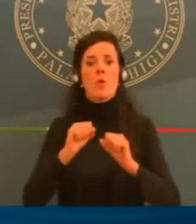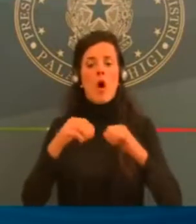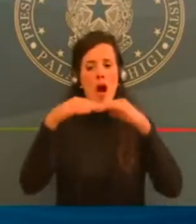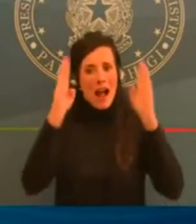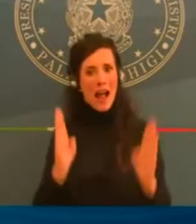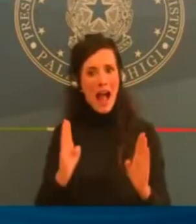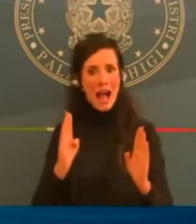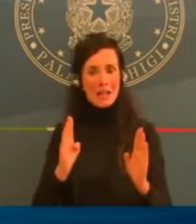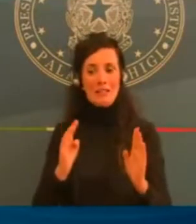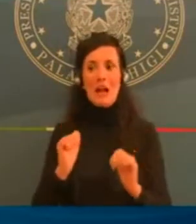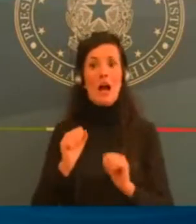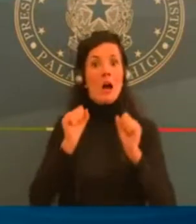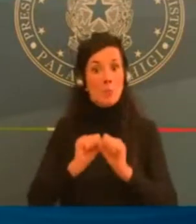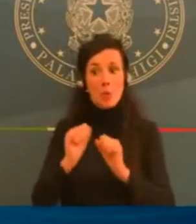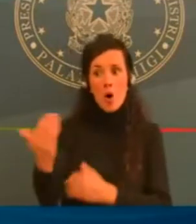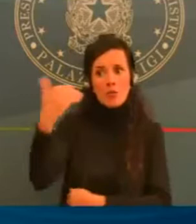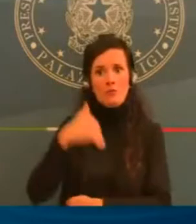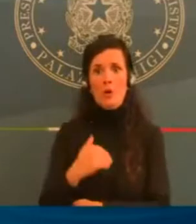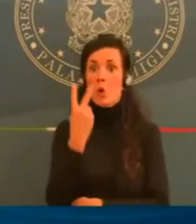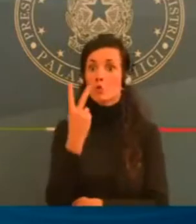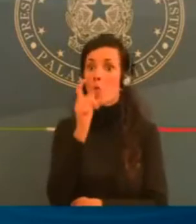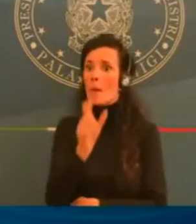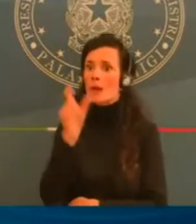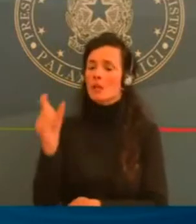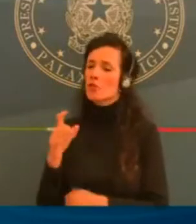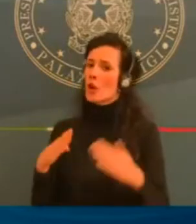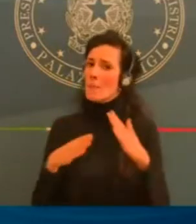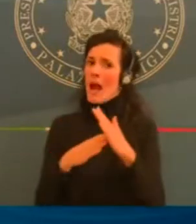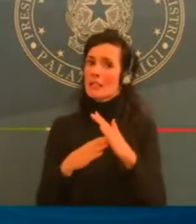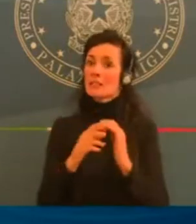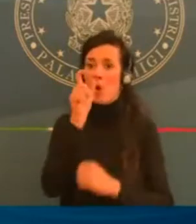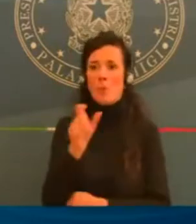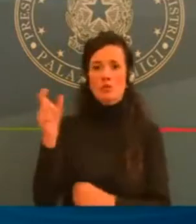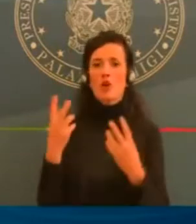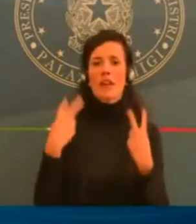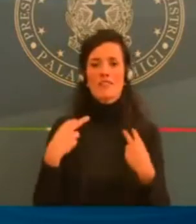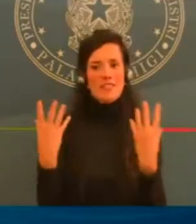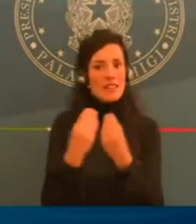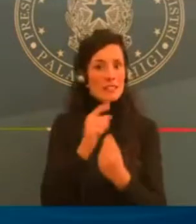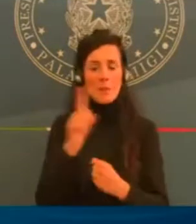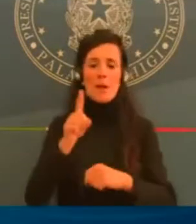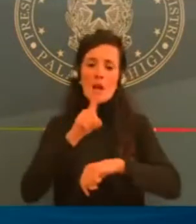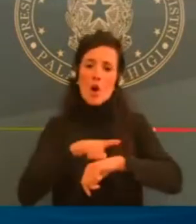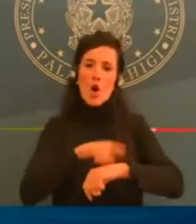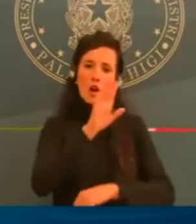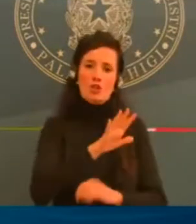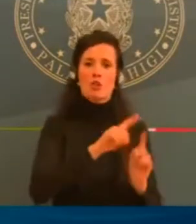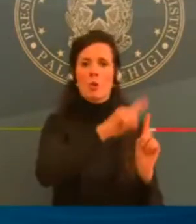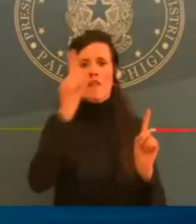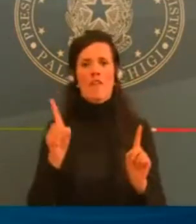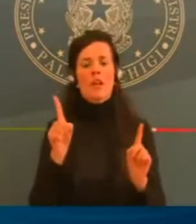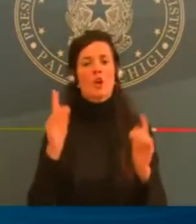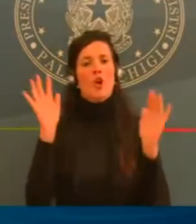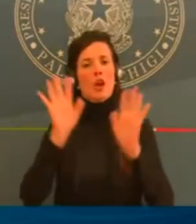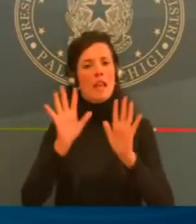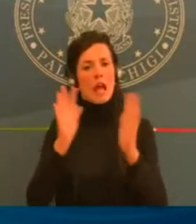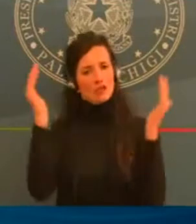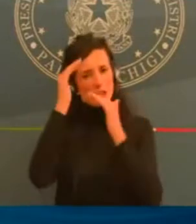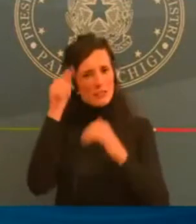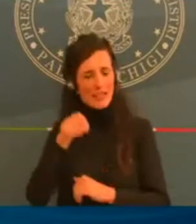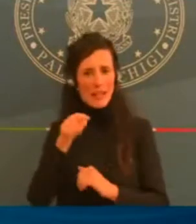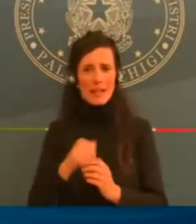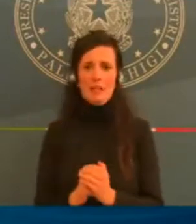Queste due persone potranno portare con sé anche i figli minori di 14 anni, che sono quindi esclusi dal